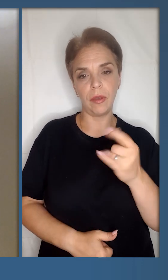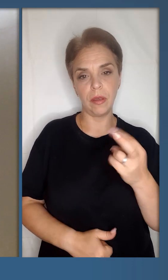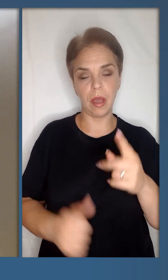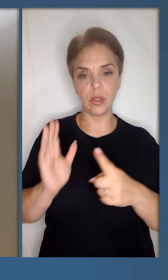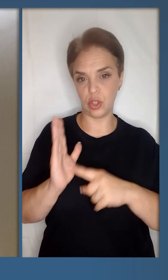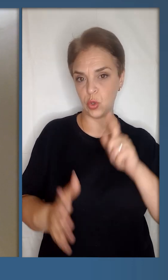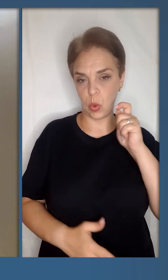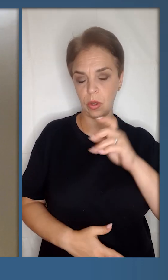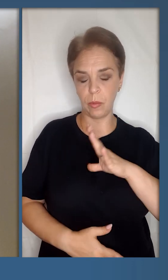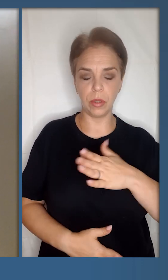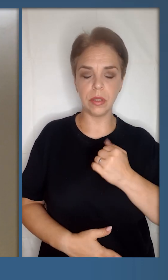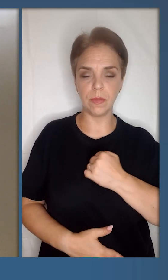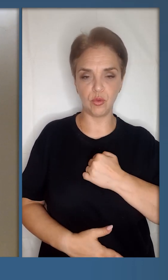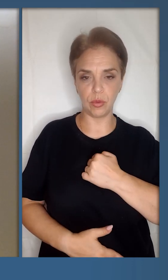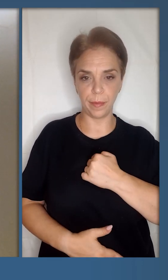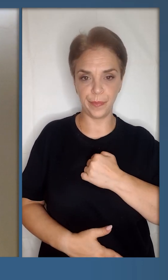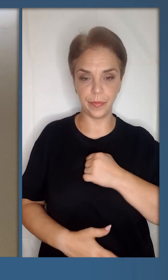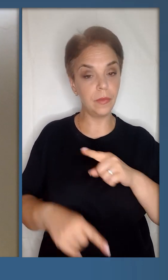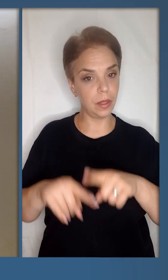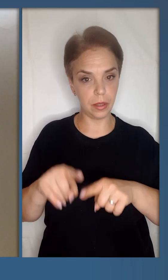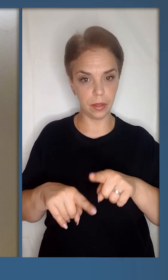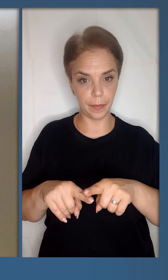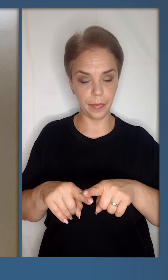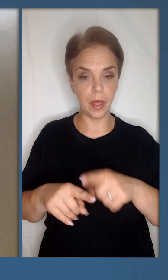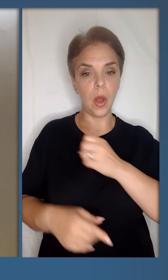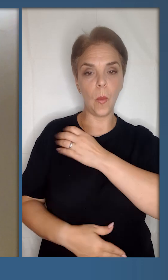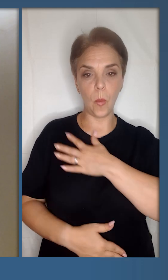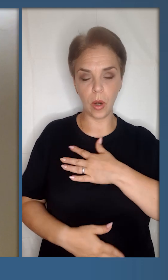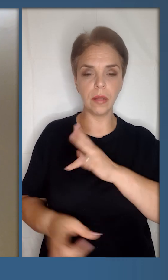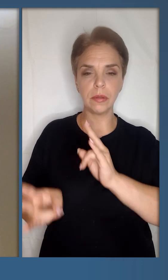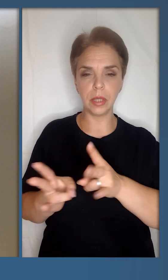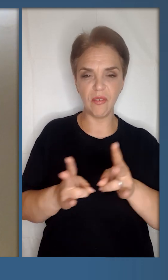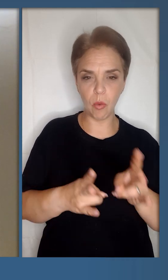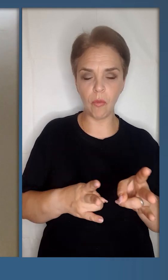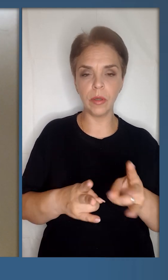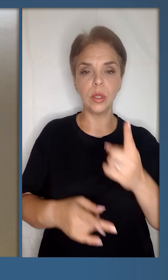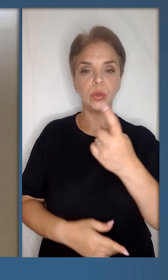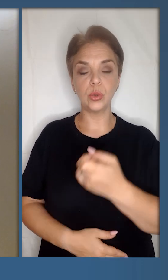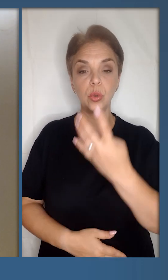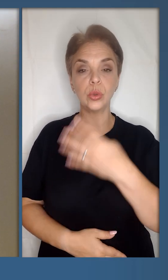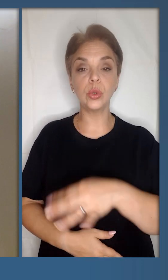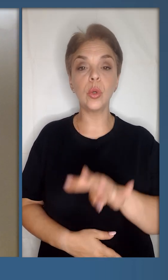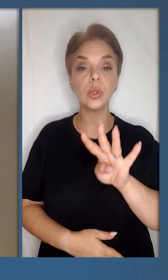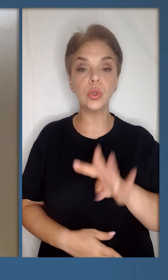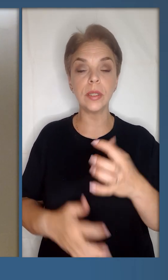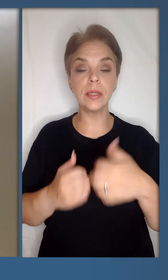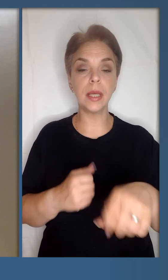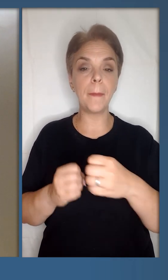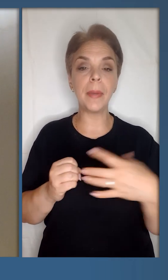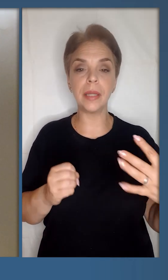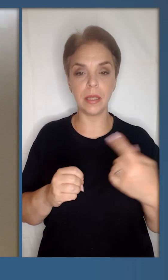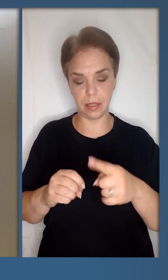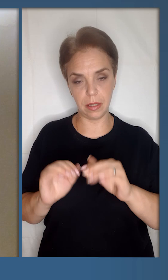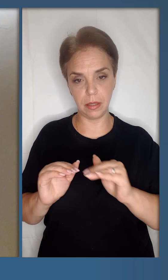6 років було мої співчуття рідним. Поранених, травмованих, 144, серед них